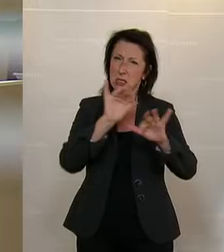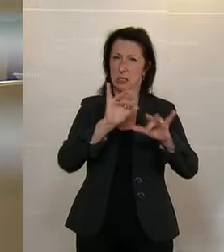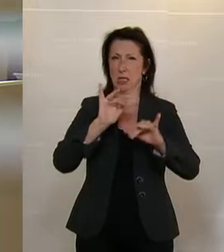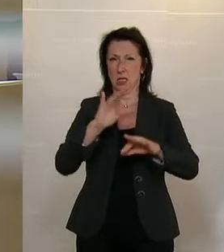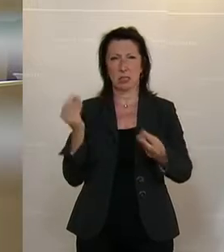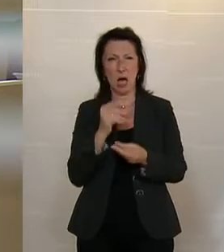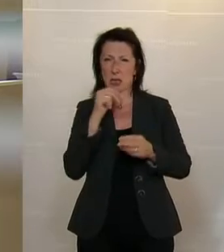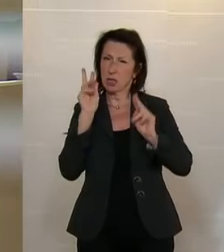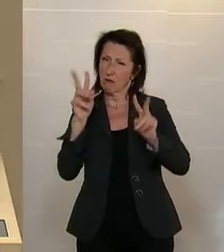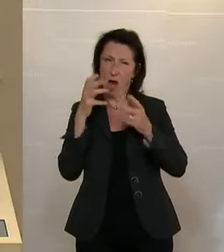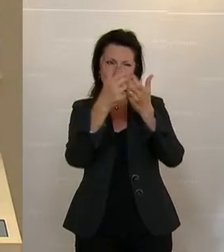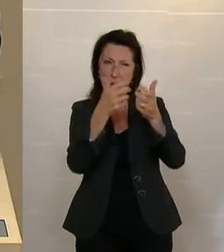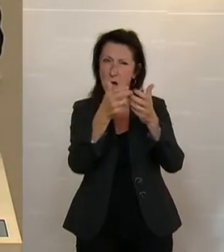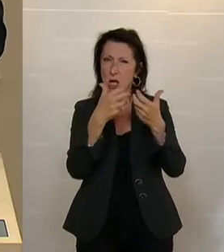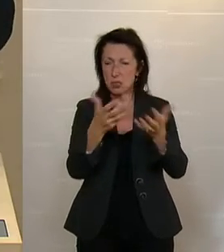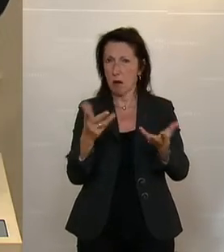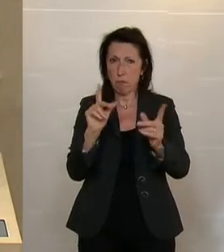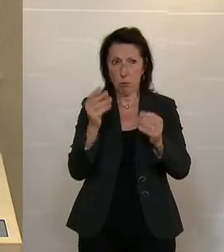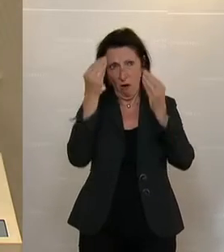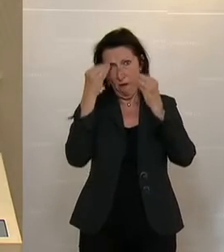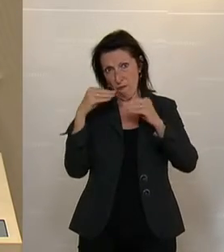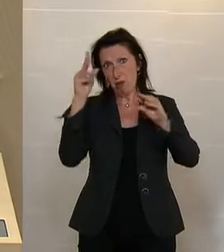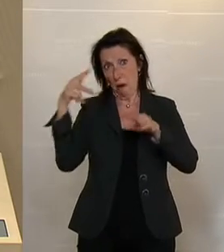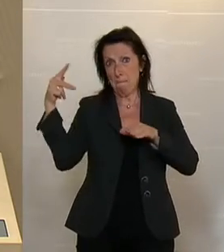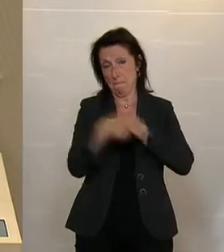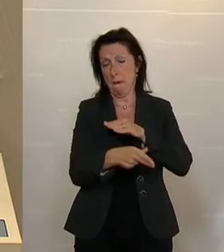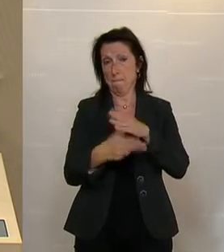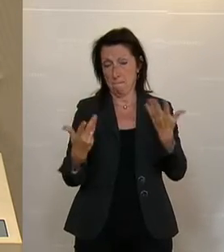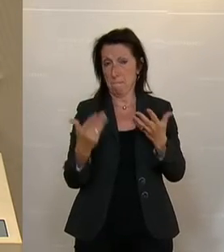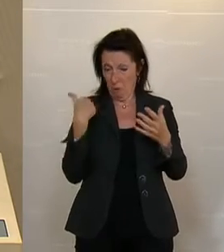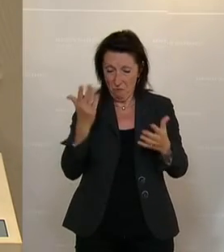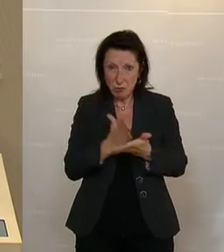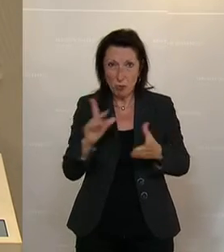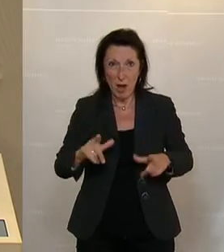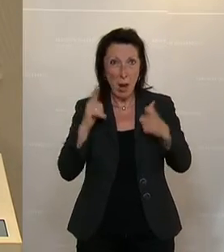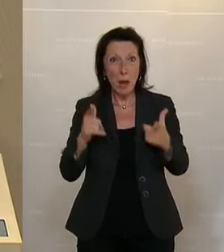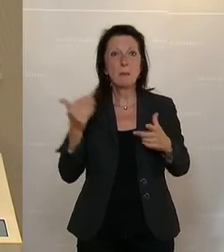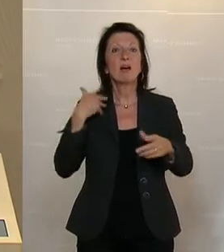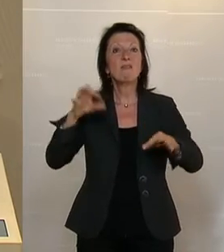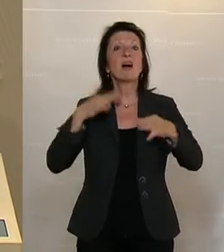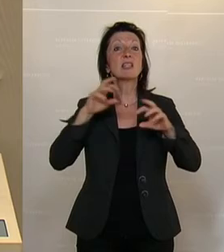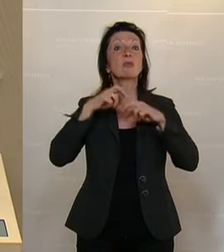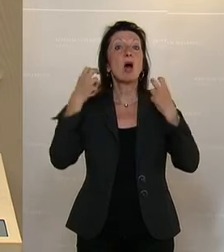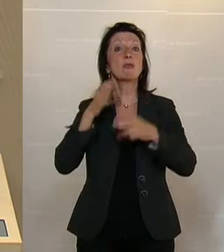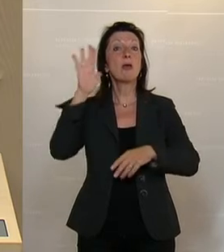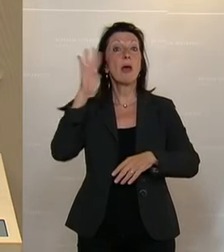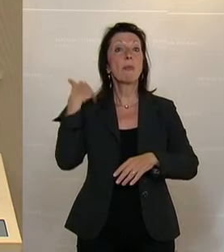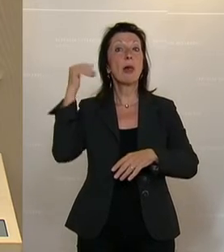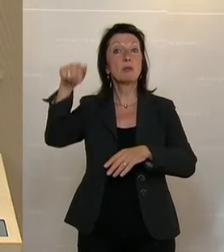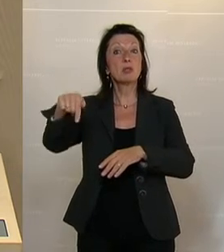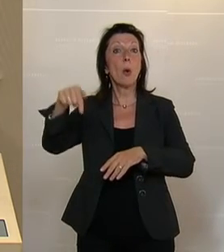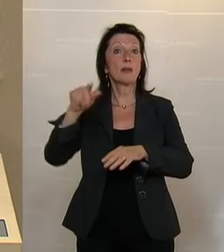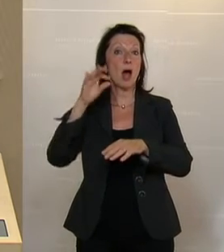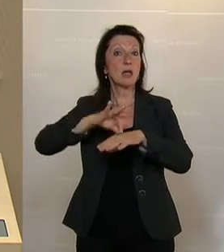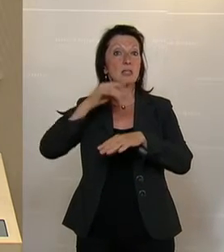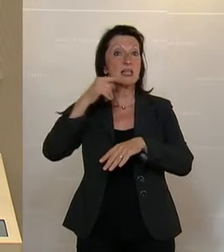das Vertrauen verloren geht. Das haben wir miteinander auch erlebt. Und das war ja auch ein Feedback in einem Hearing des Gesundheitsausschusses, wo Ärzte gesagt haben zu